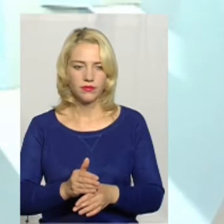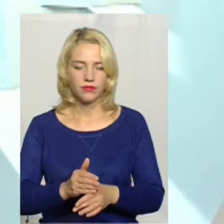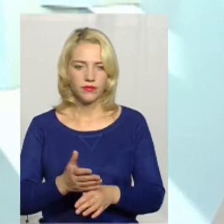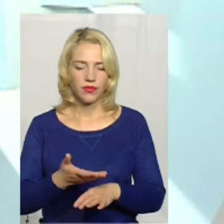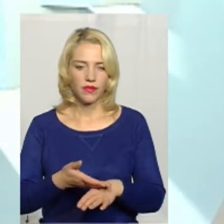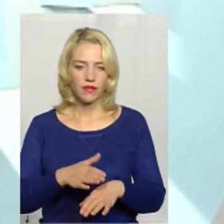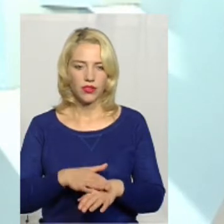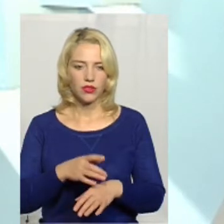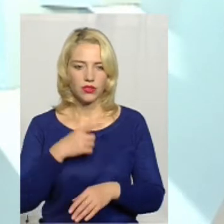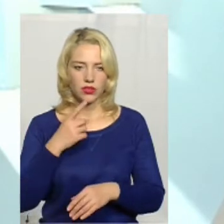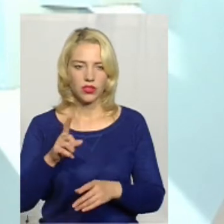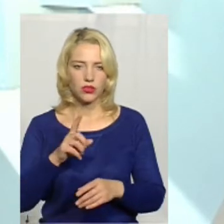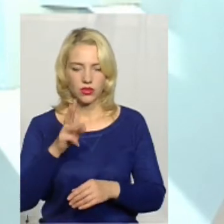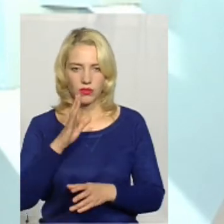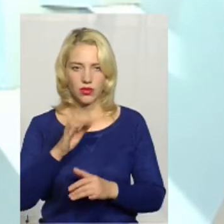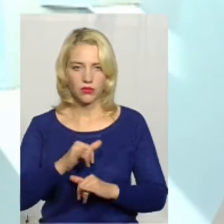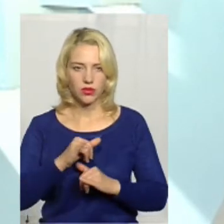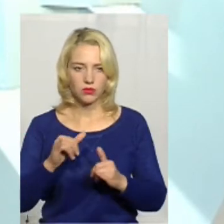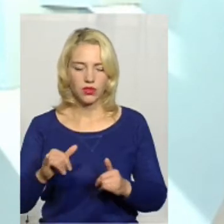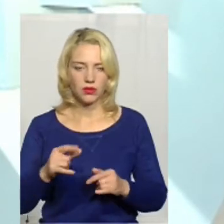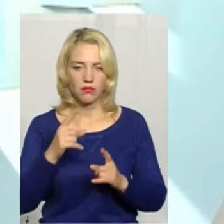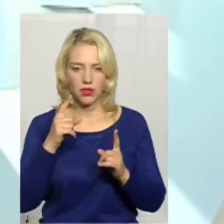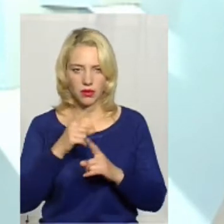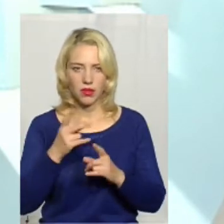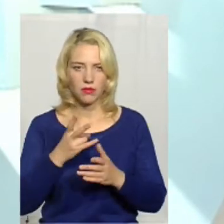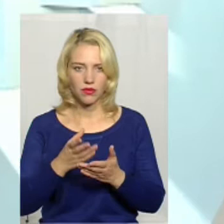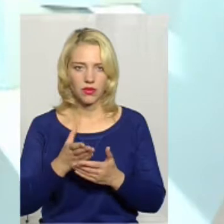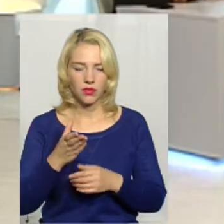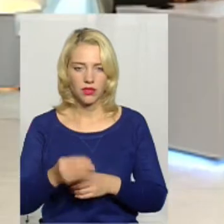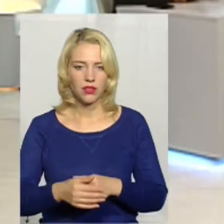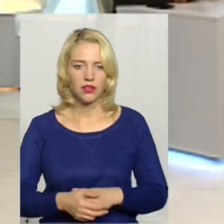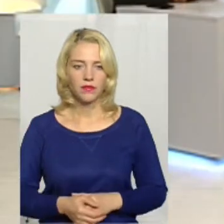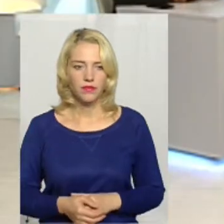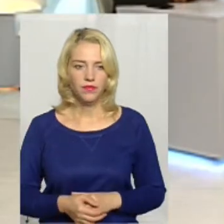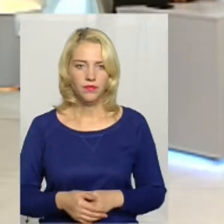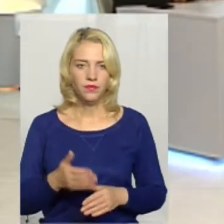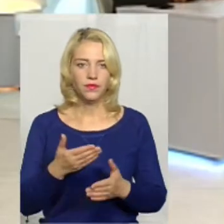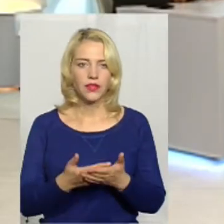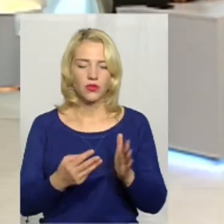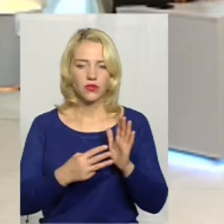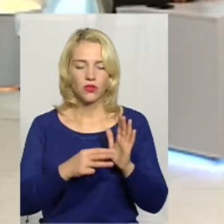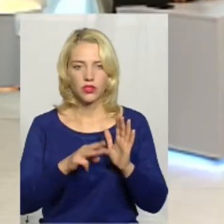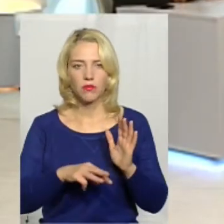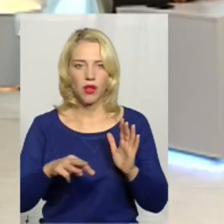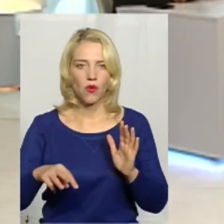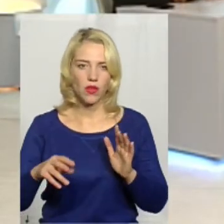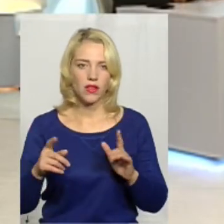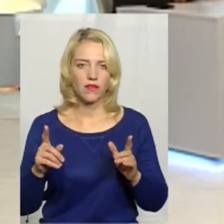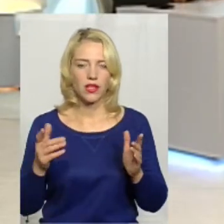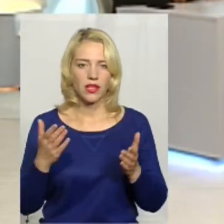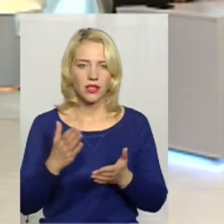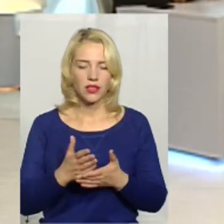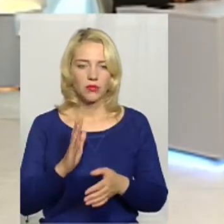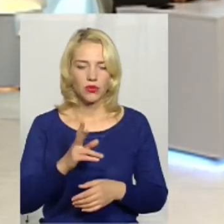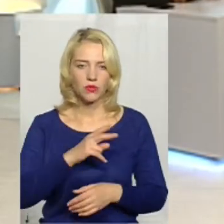важко буде сказати, що зарплати будуть збільшені. Хоча мінімальні повинні платити. А ось ці 8 мільйонів, якими будуть